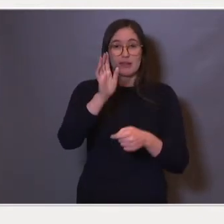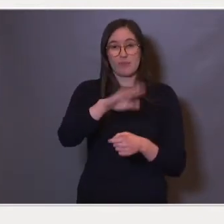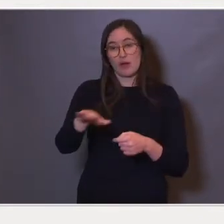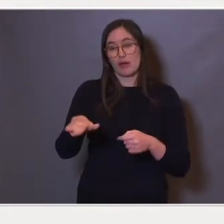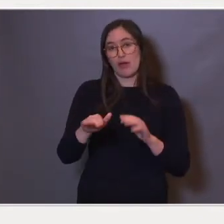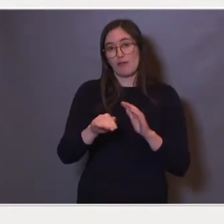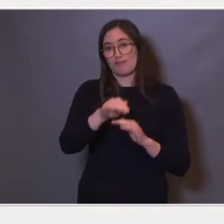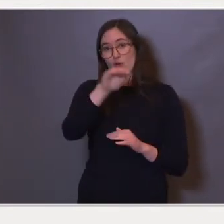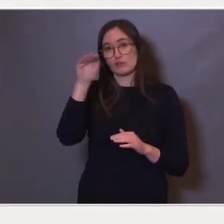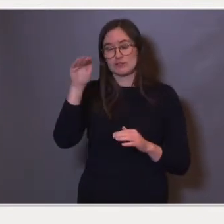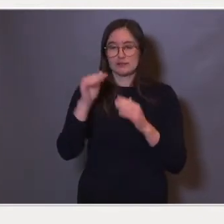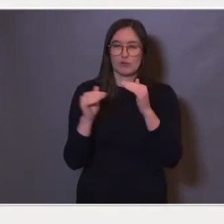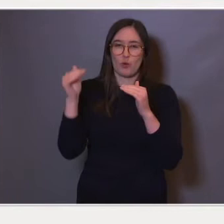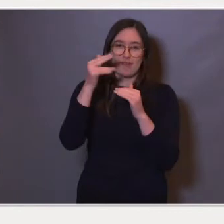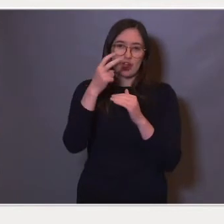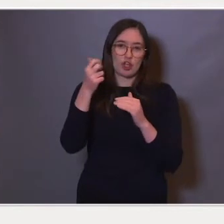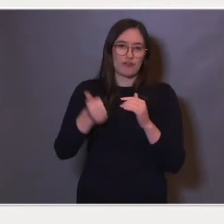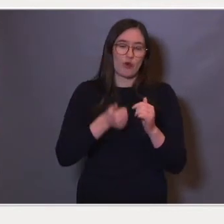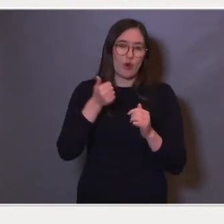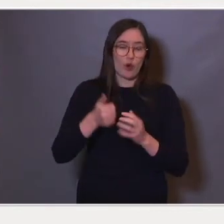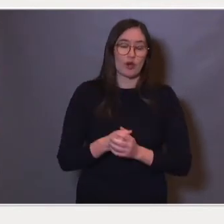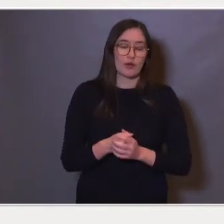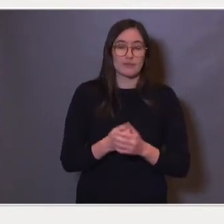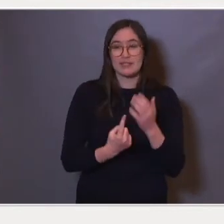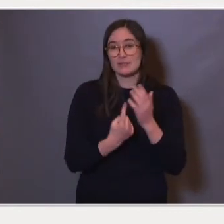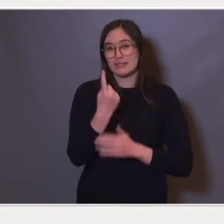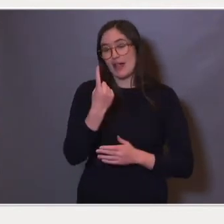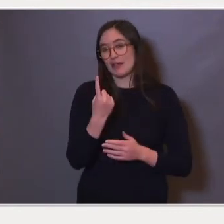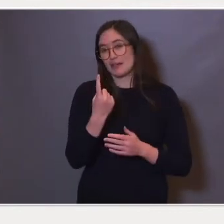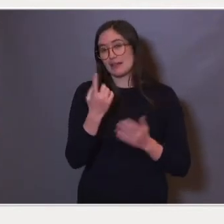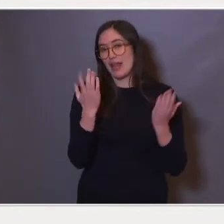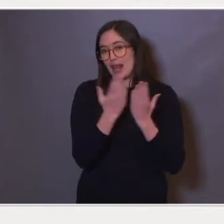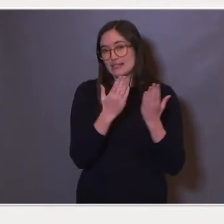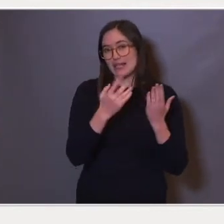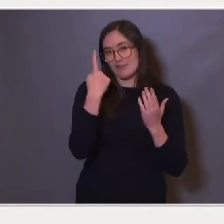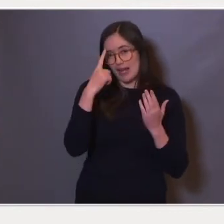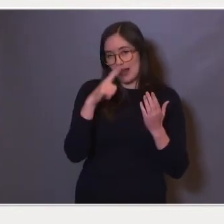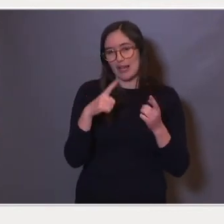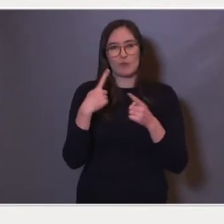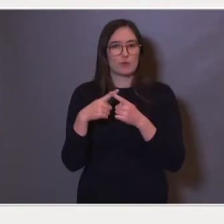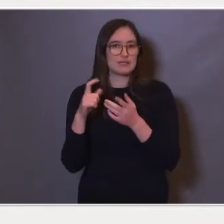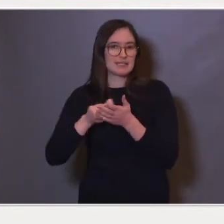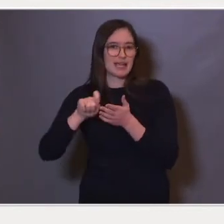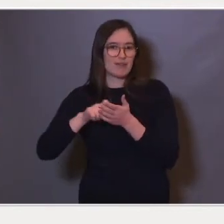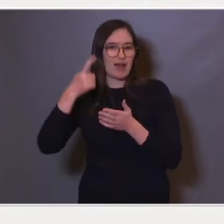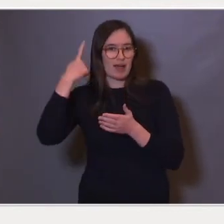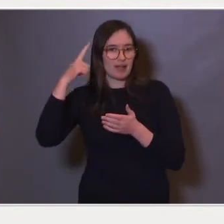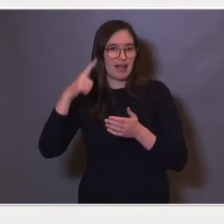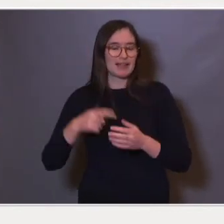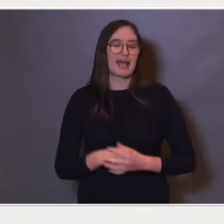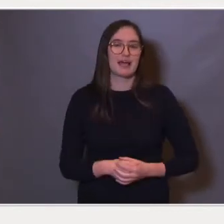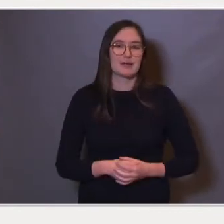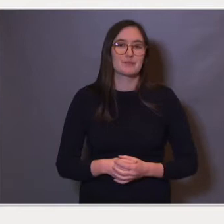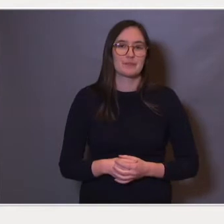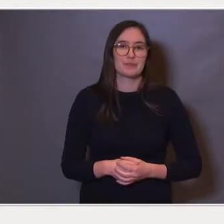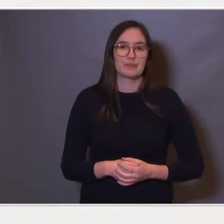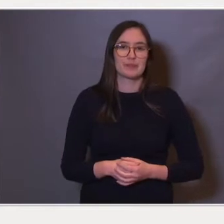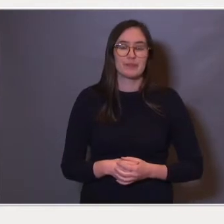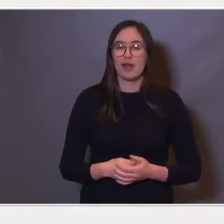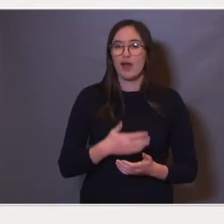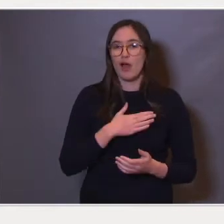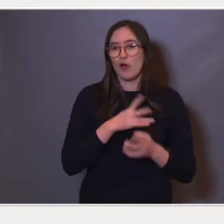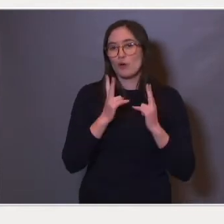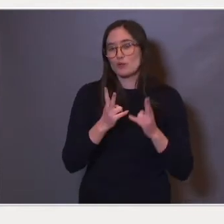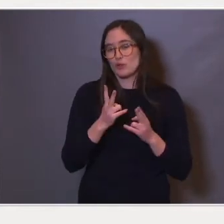voksne, altså er over 20 år. Det gjelder særlig leseferdigheter og skriveferdigheter. Men vi har også